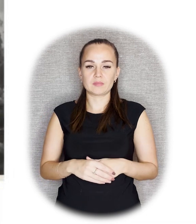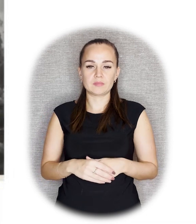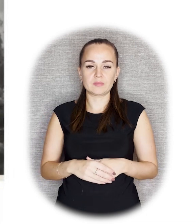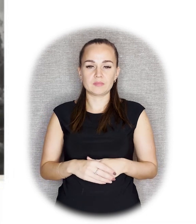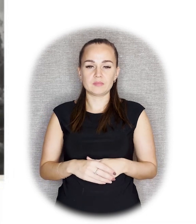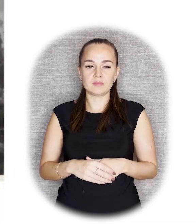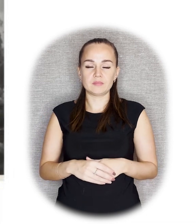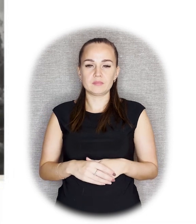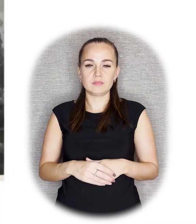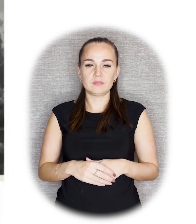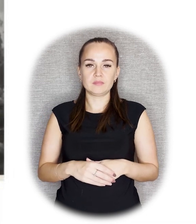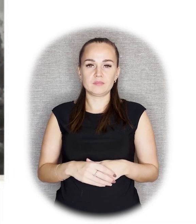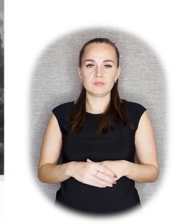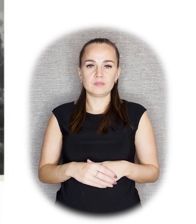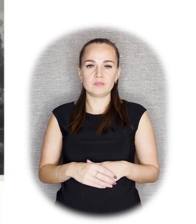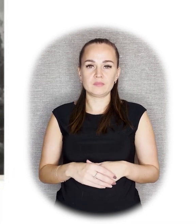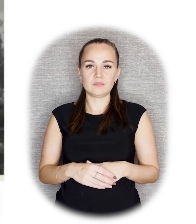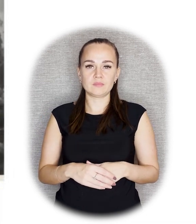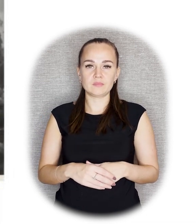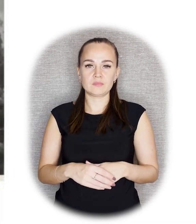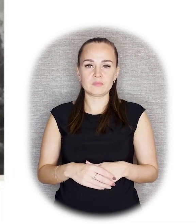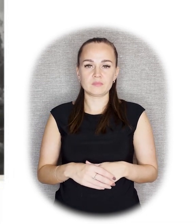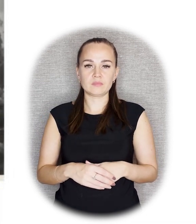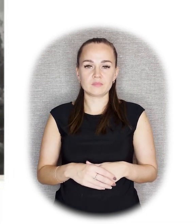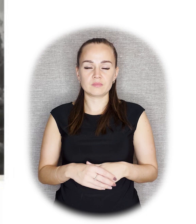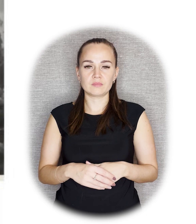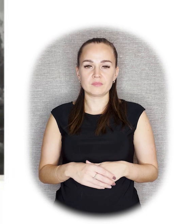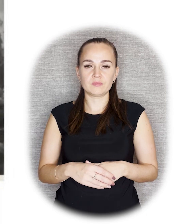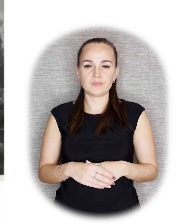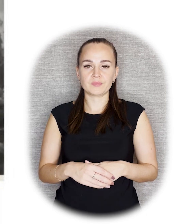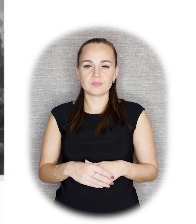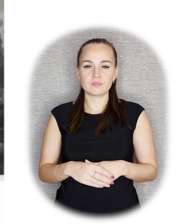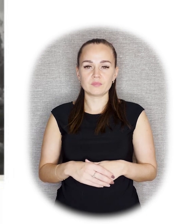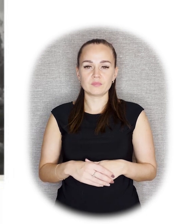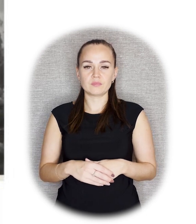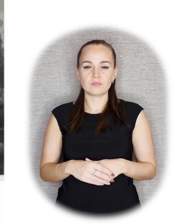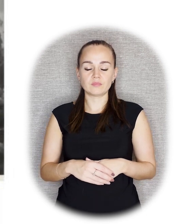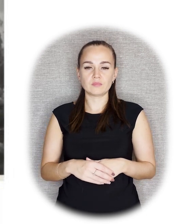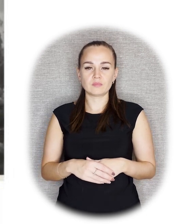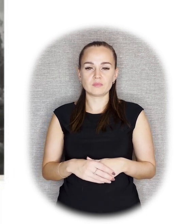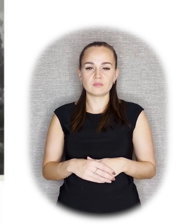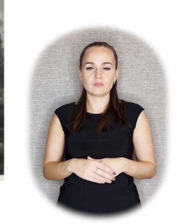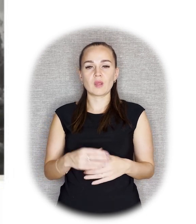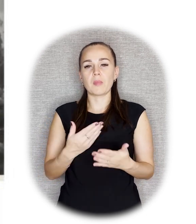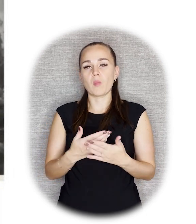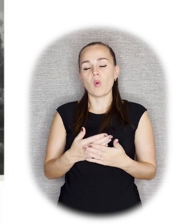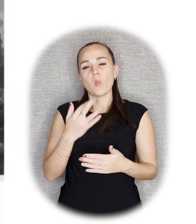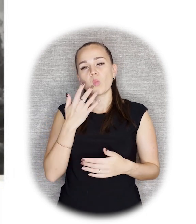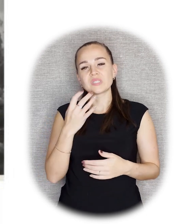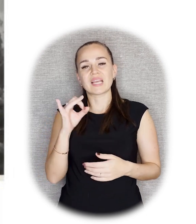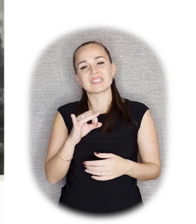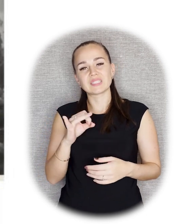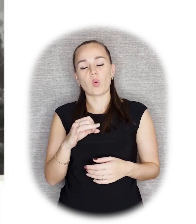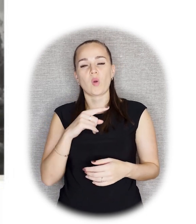Я затрудняюсь, к сожалению, ответить, потому что это не наш экспонат, по-моему, Государственного музея истории России.